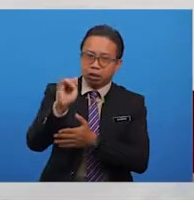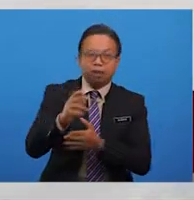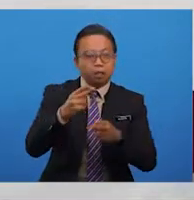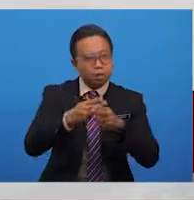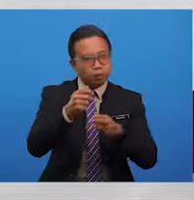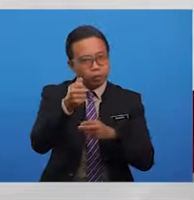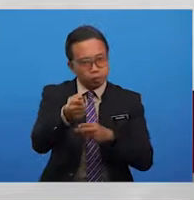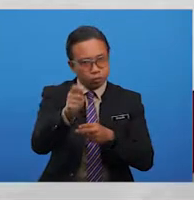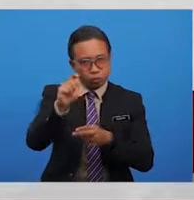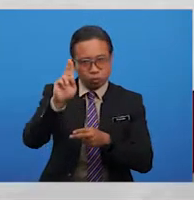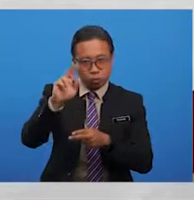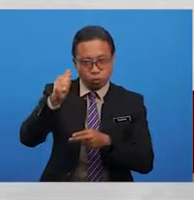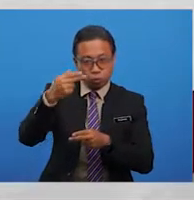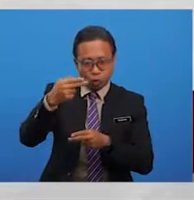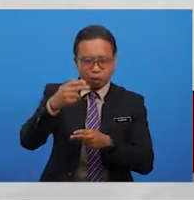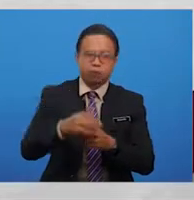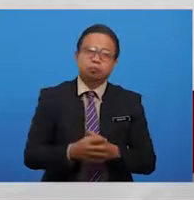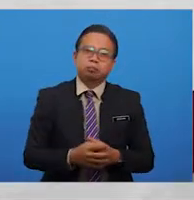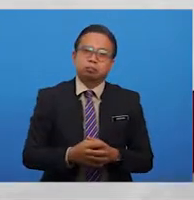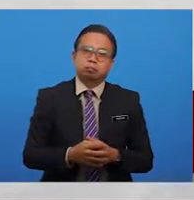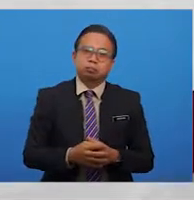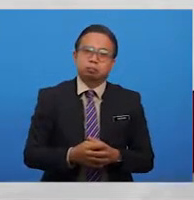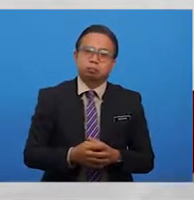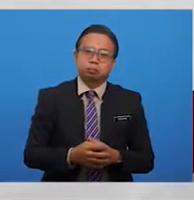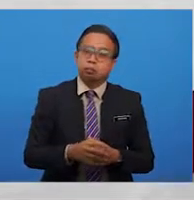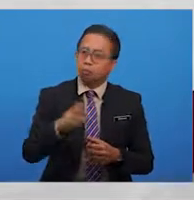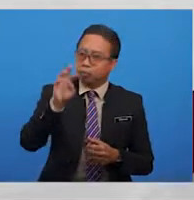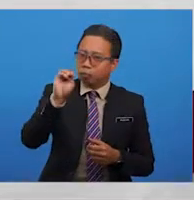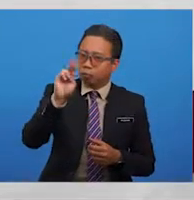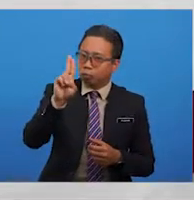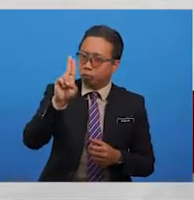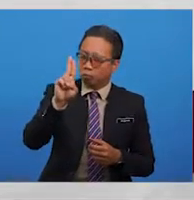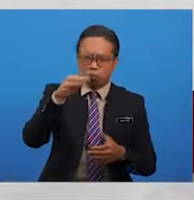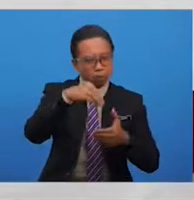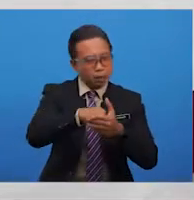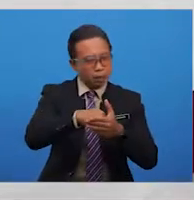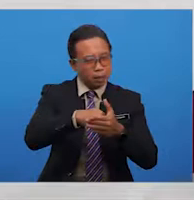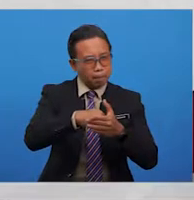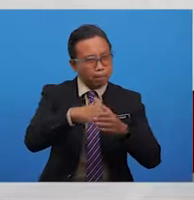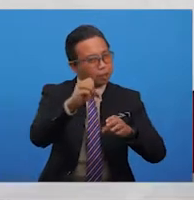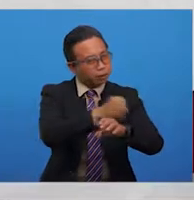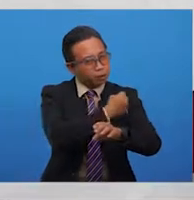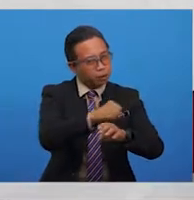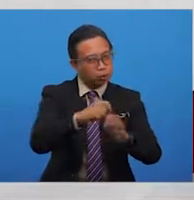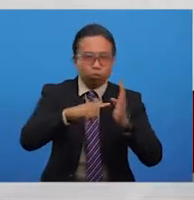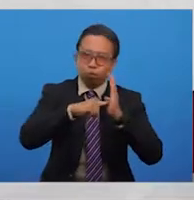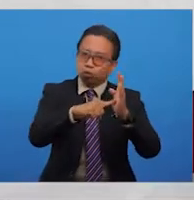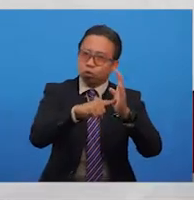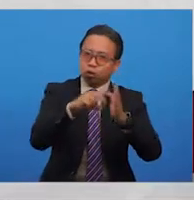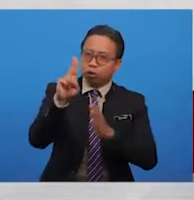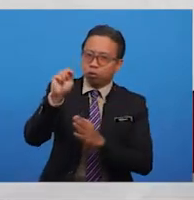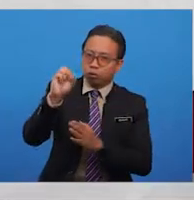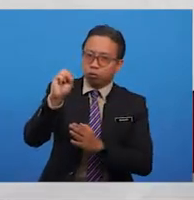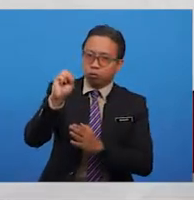andai namamu jebat. Perkataan yang terdapat dalam baris saja ini jelas menunjukkan